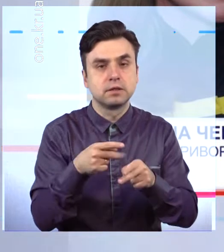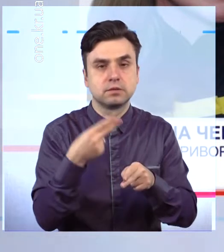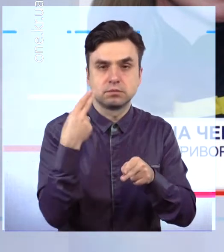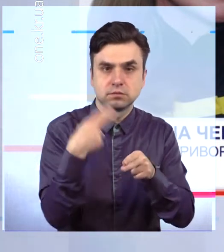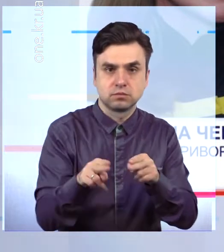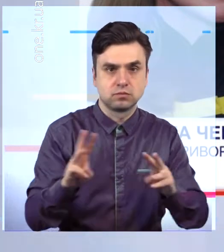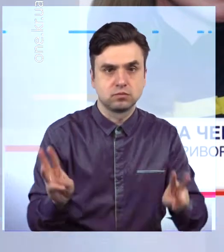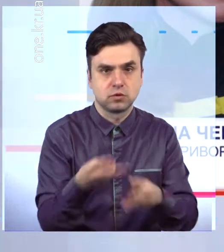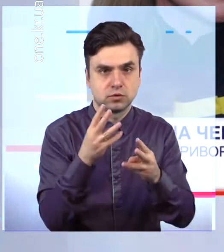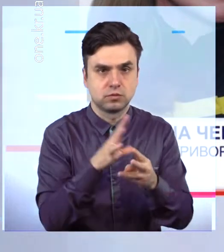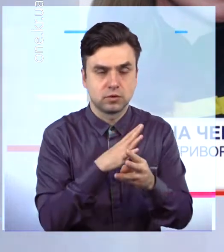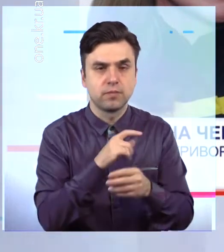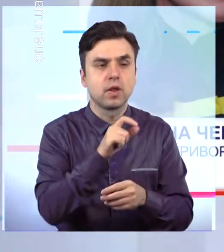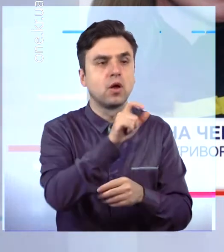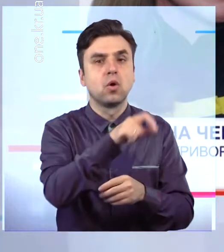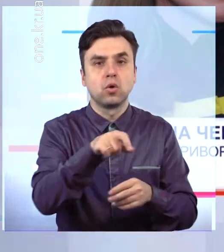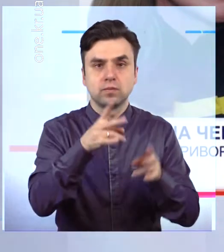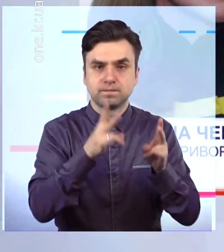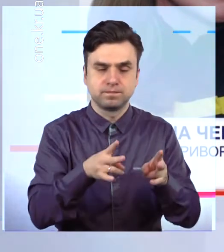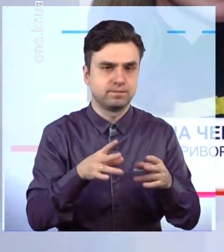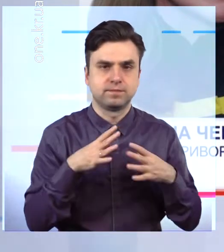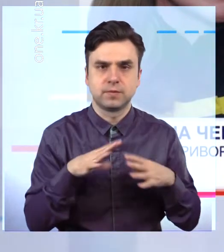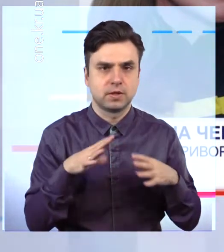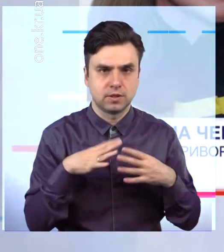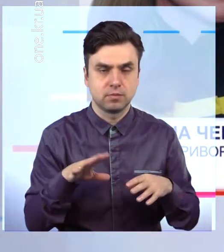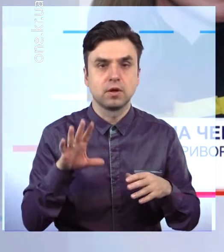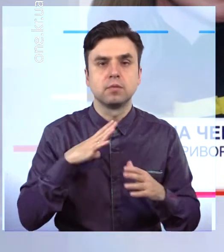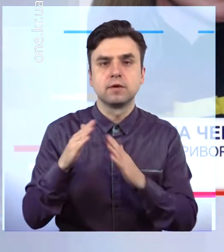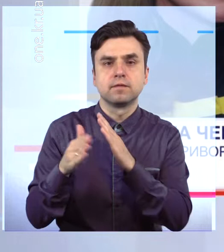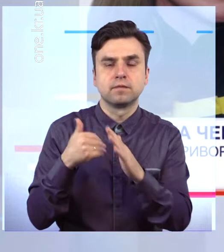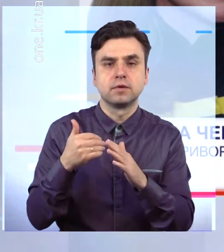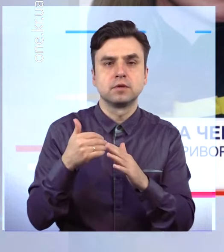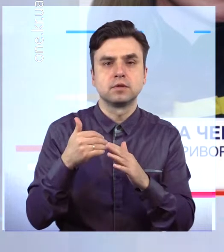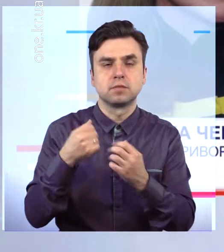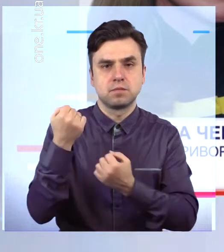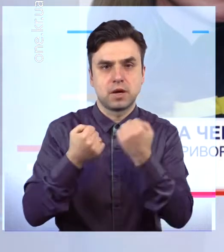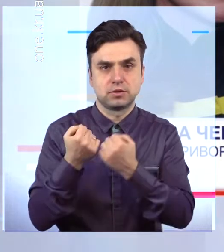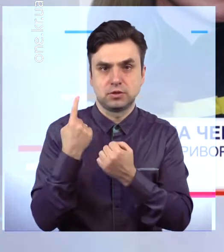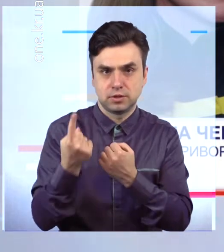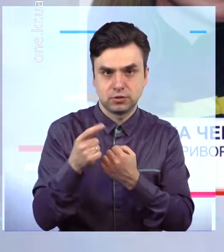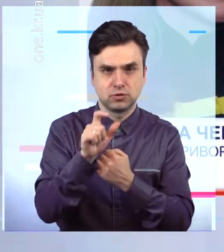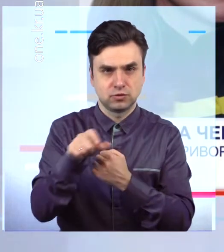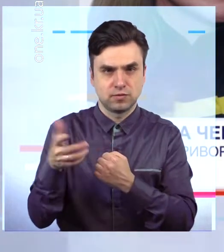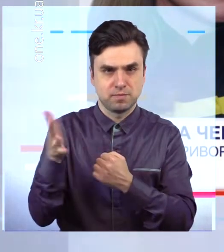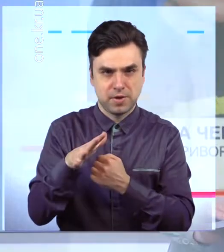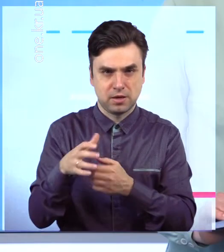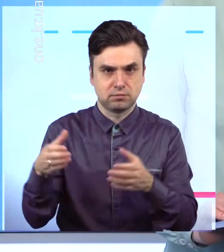Під час даної подійні, хто з людей не постраждав, до ліквідації займання залучилось 5 рятувальників на одній автоцистерні.